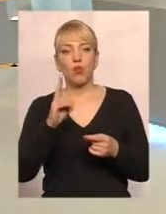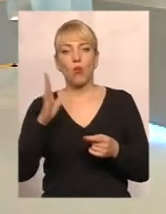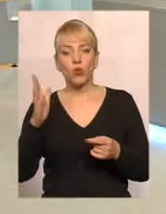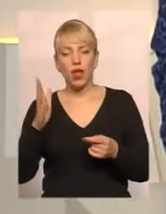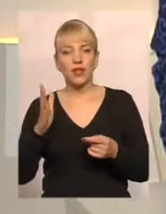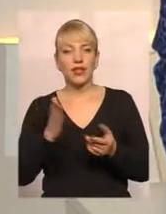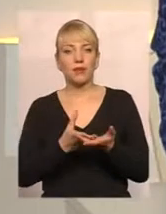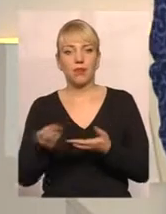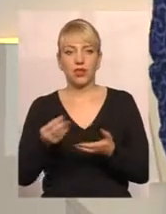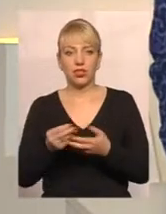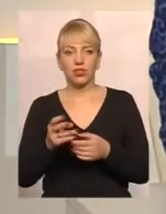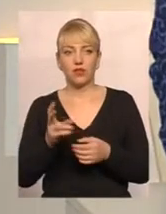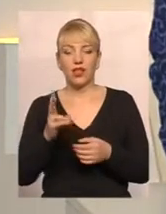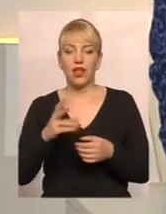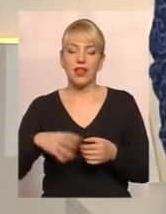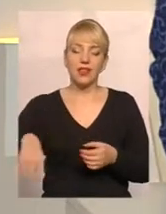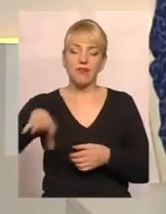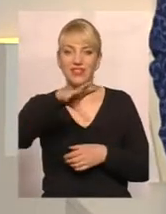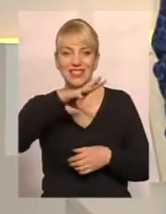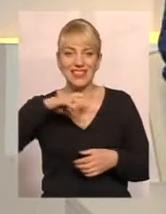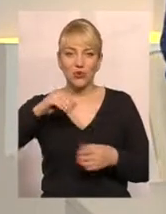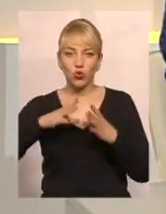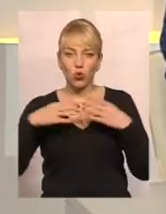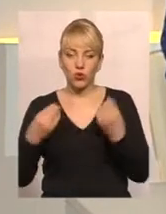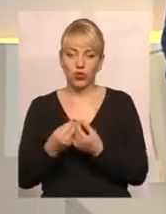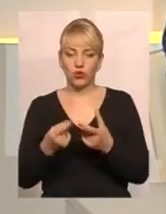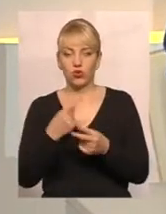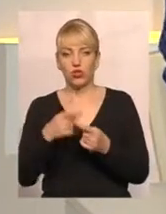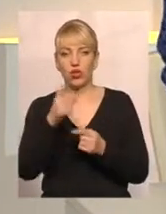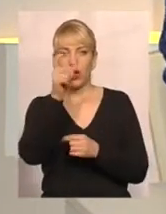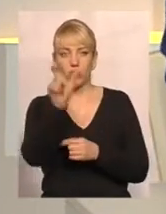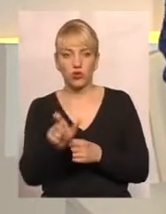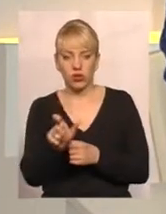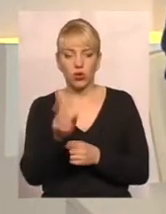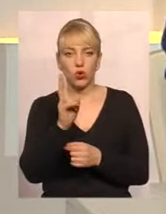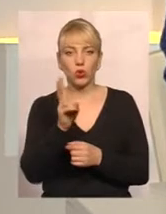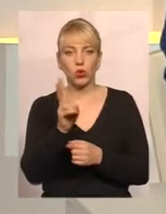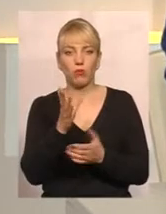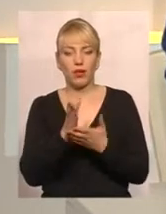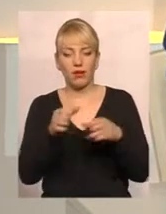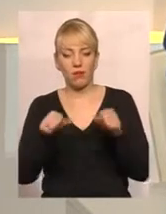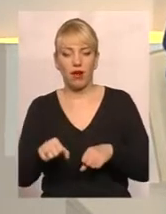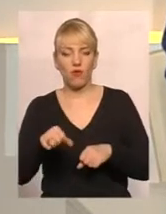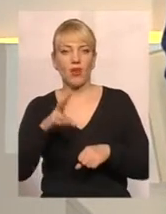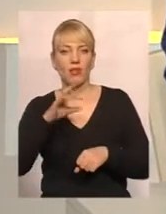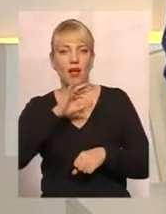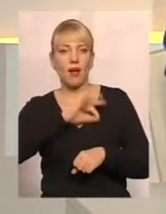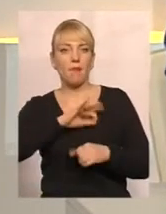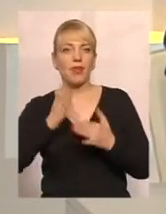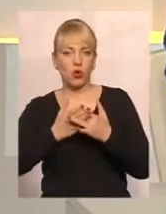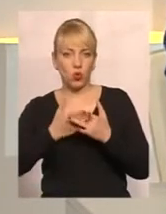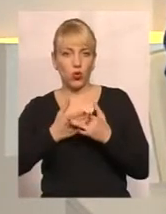все помешкання, на всю родину пільга? Чи лише на ту людину, хто безпосередньо має право на пільгу?